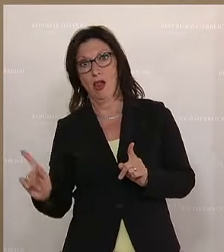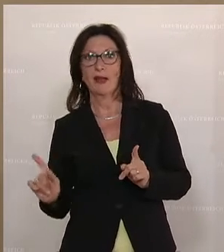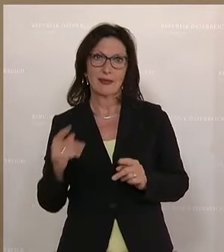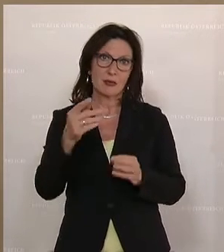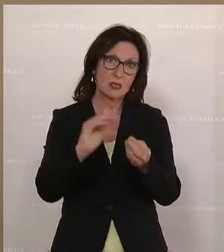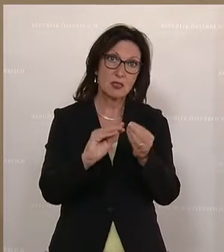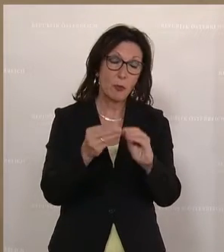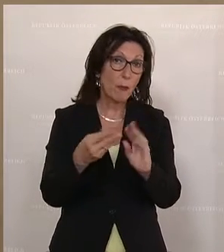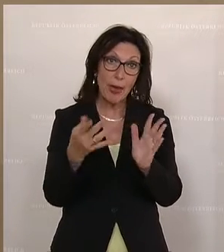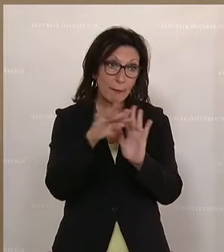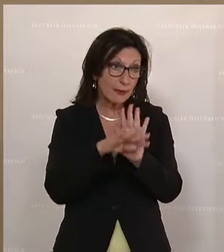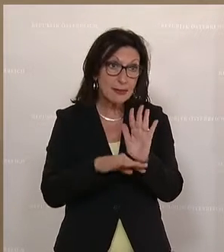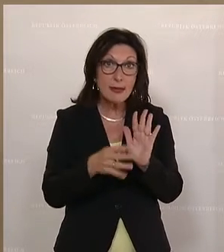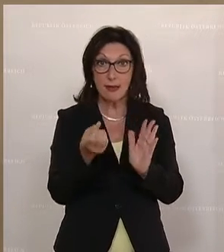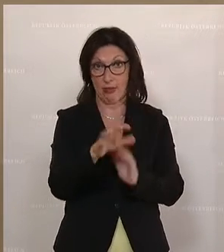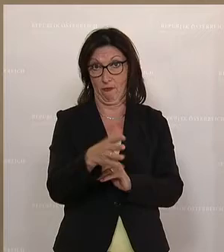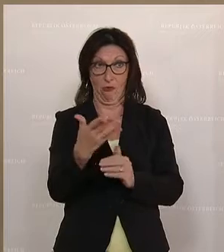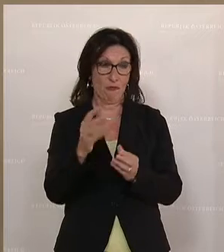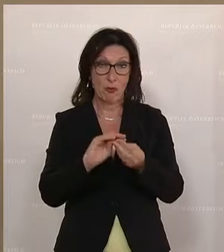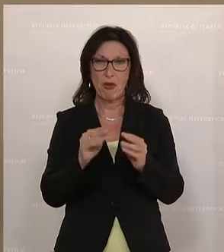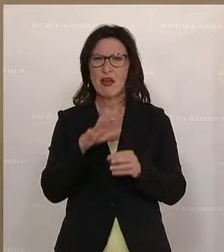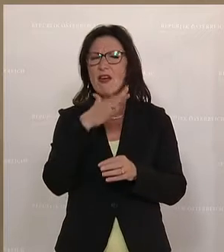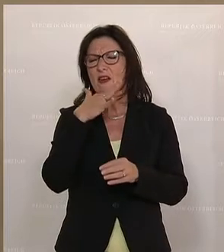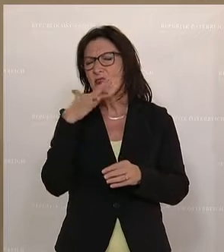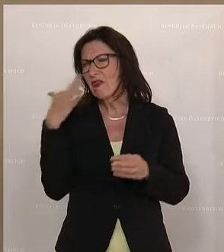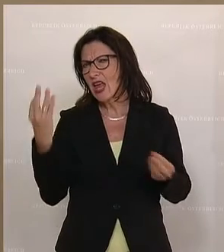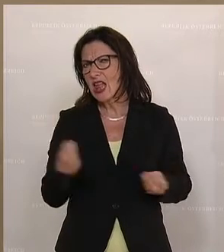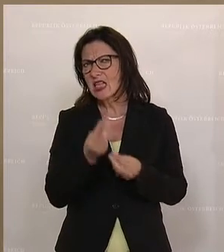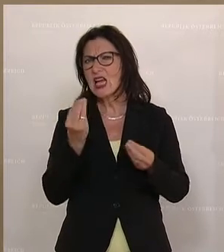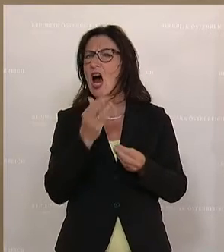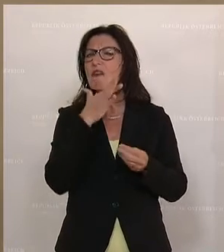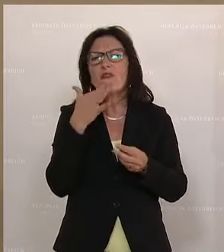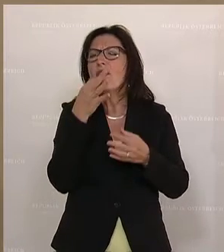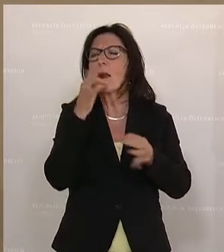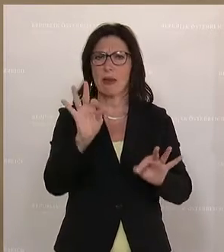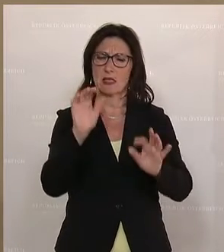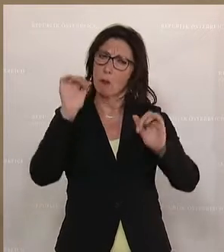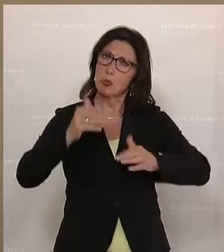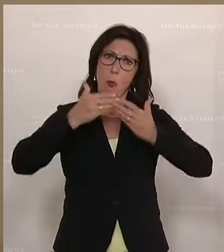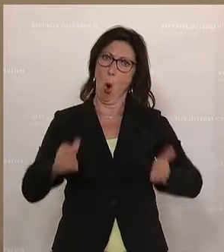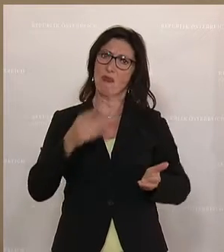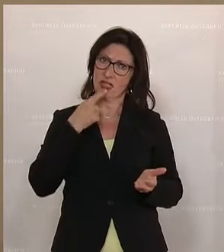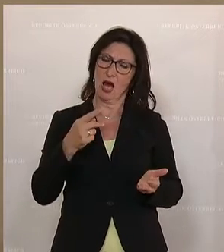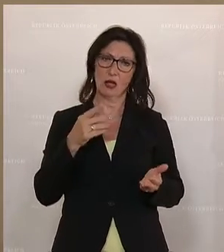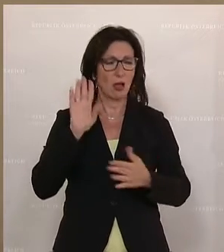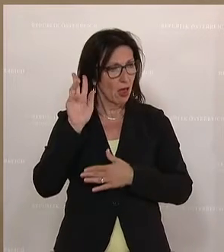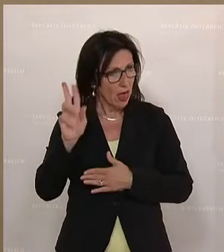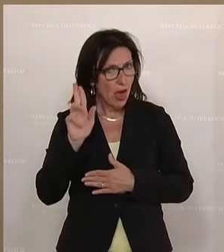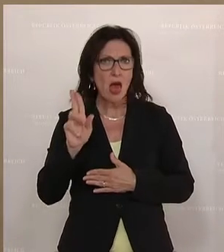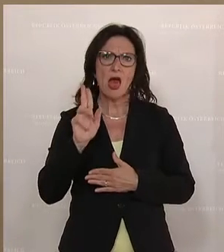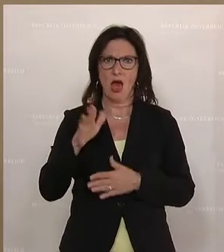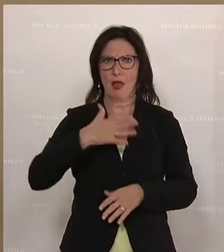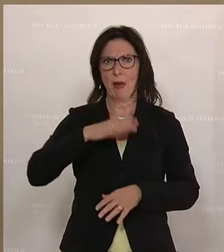Gesetzesentwurf, der da liegt. Ja, es sind wahnsinnig viele Dinge sehr viel besser. Das muss man auch offen ehrlich sagen. Niki Scherk hat das lange